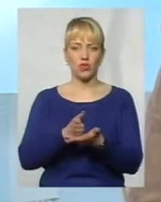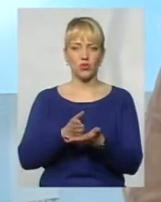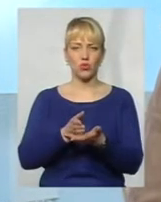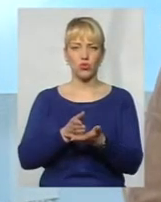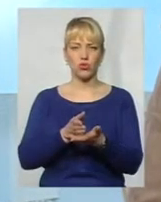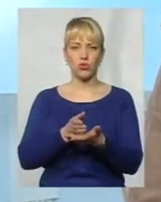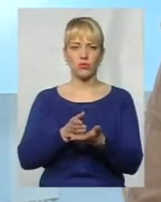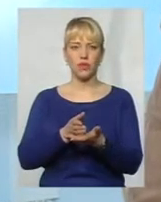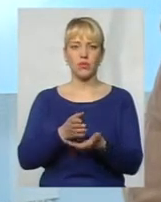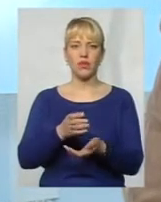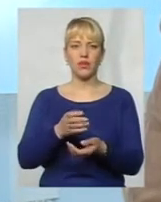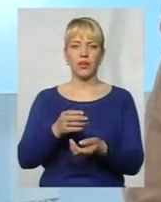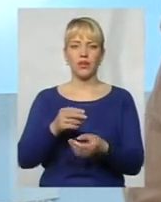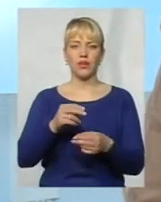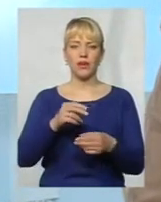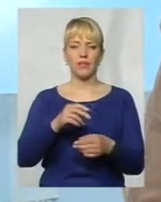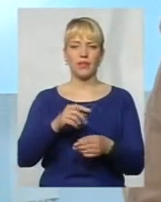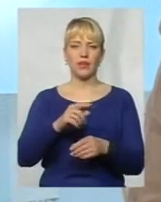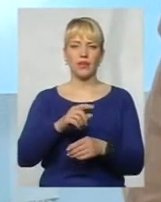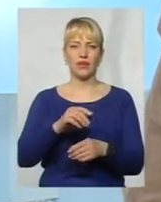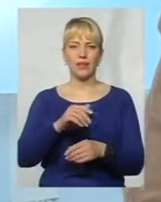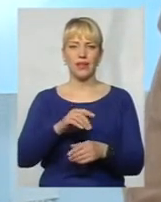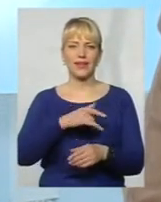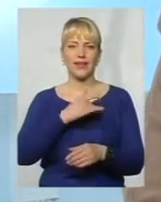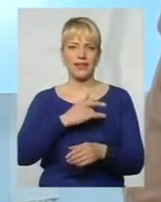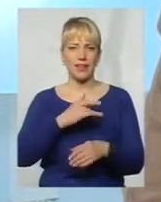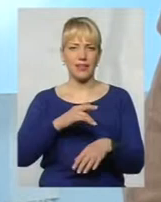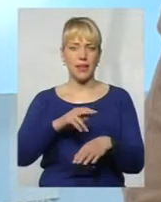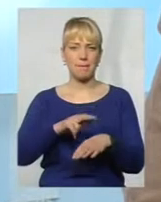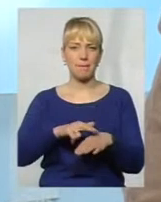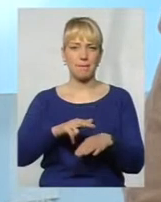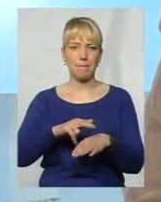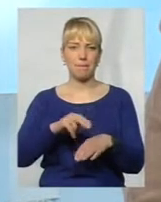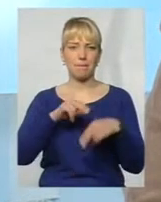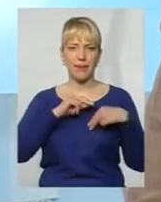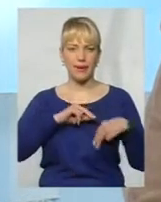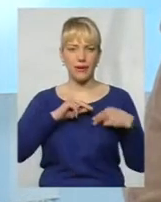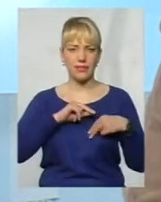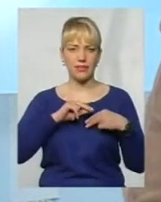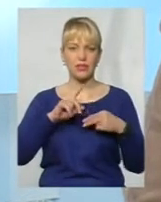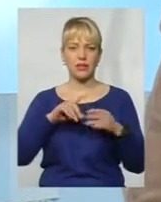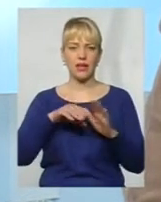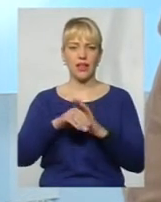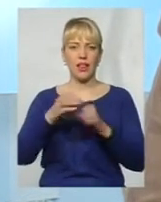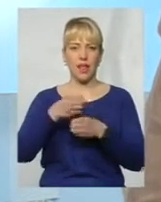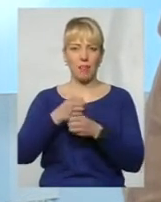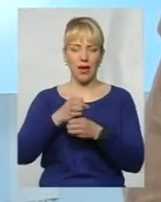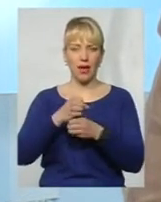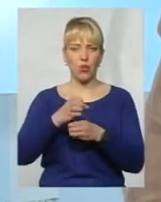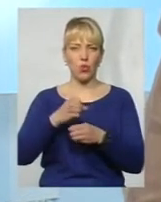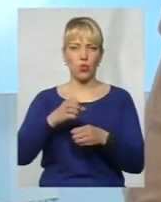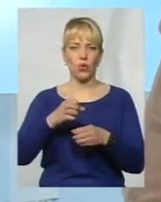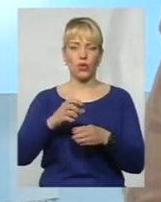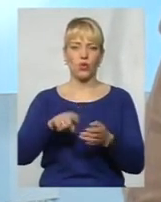гігени, праці, підвідділ, який я входила в лабораторії, лабораторія